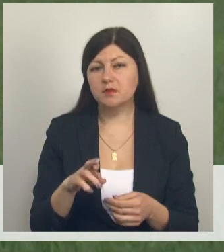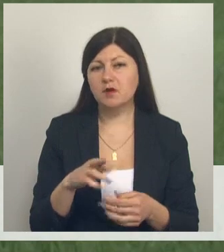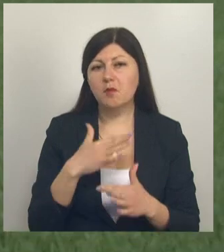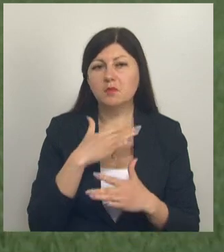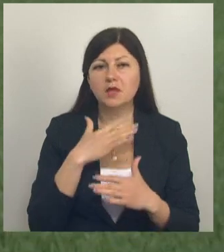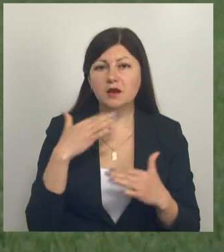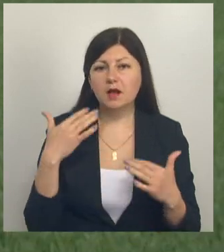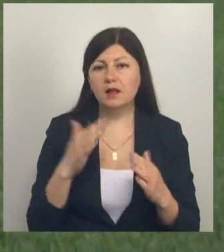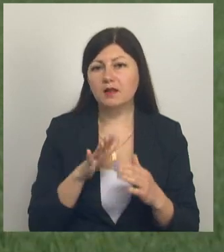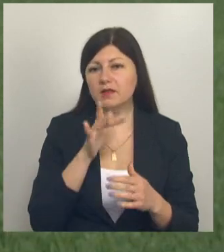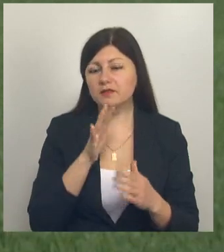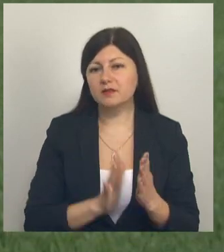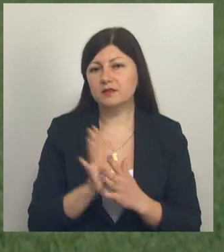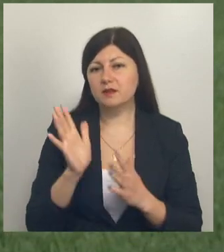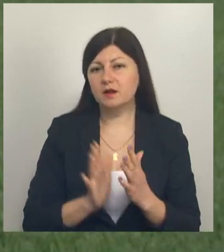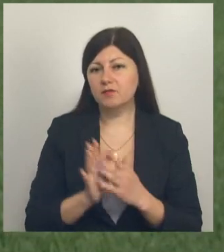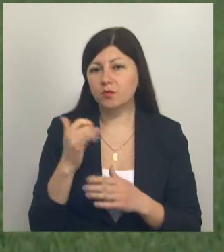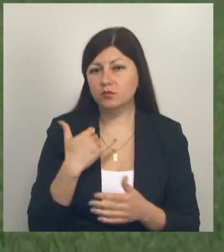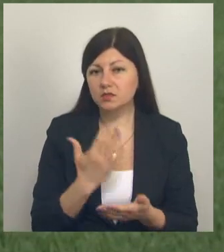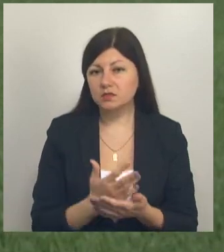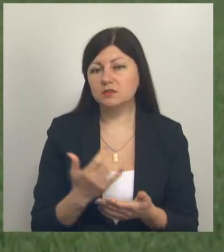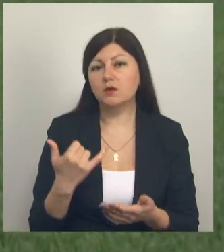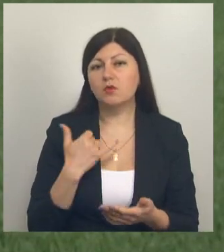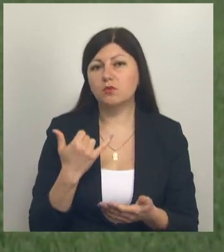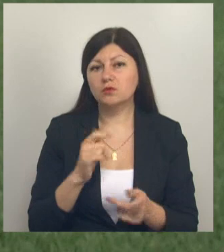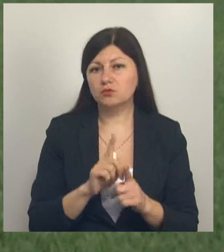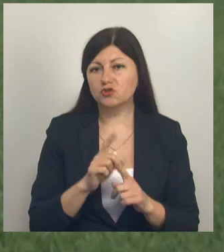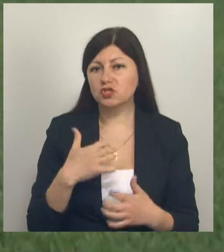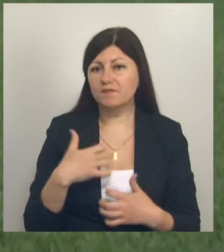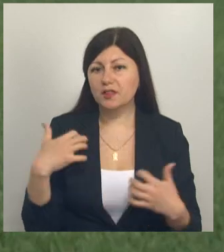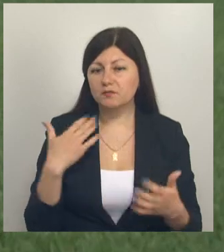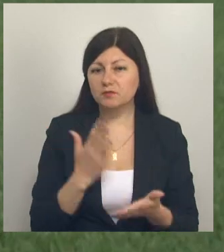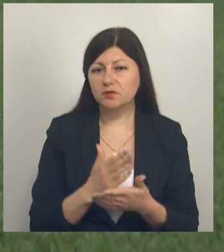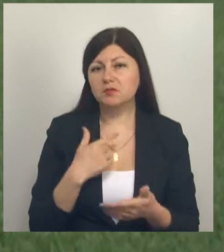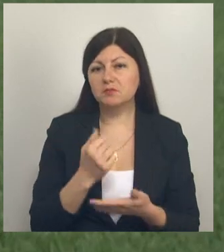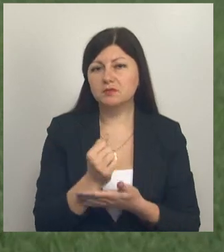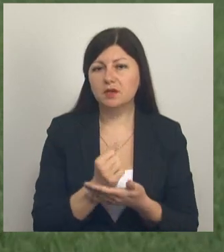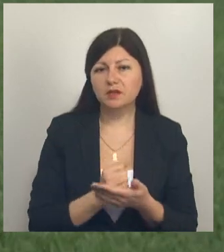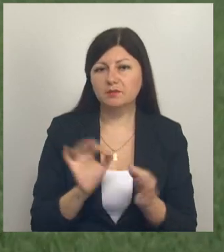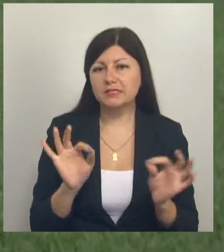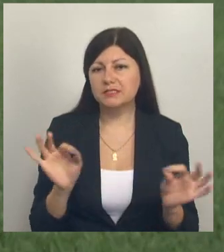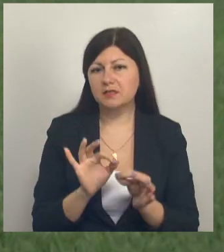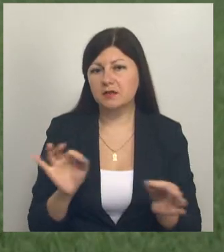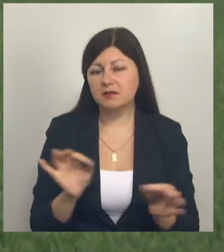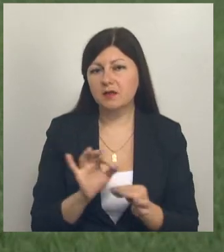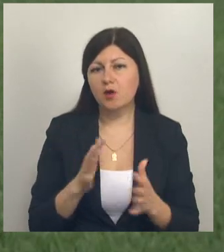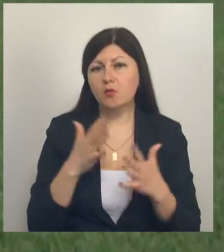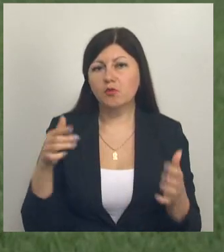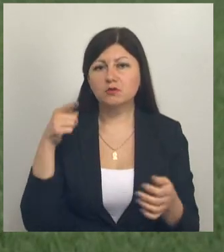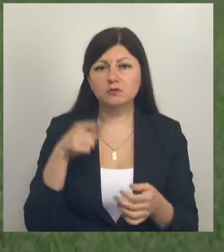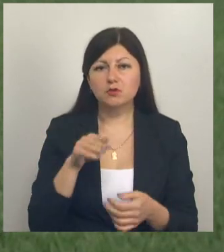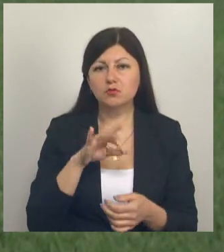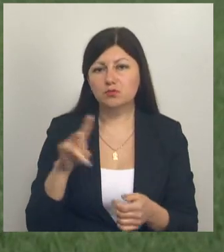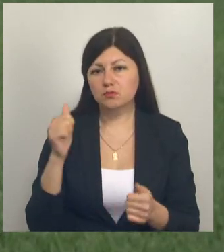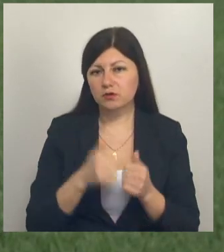Многолетние травы у нас ещё есть, потому что у нас животноводство есть. Мы заготавливаем сено. Это более тысячи тонн каждый